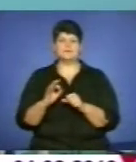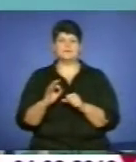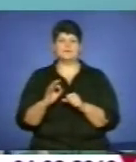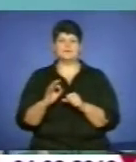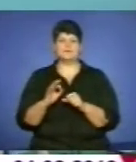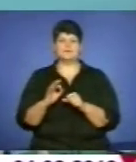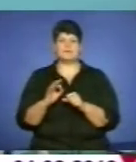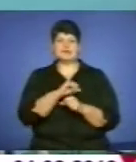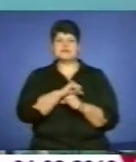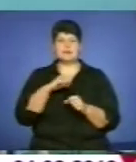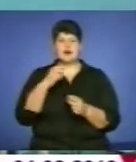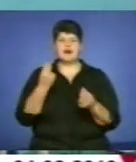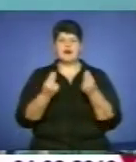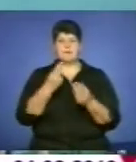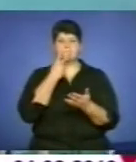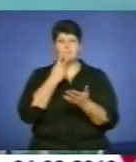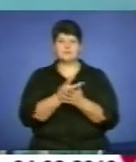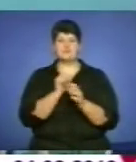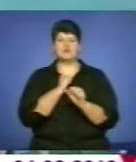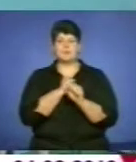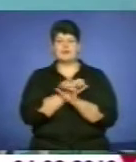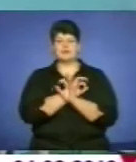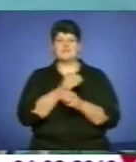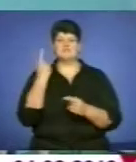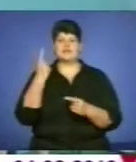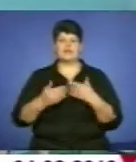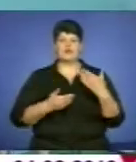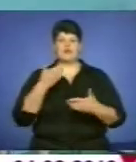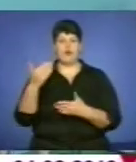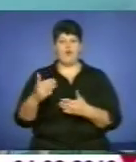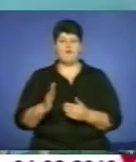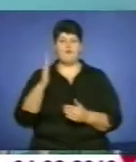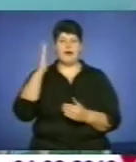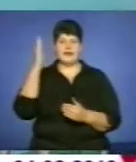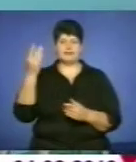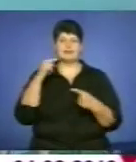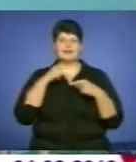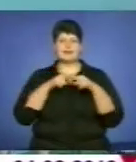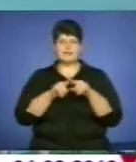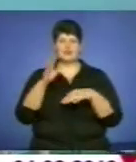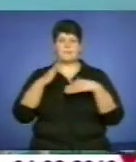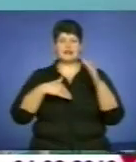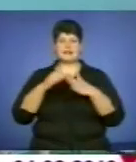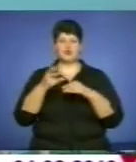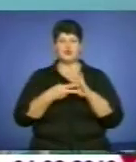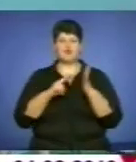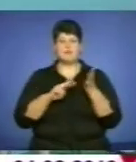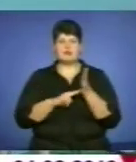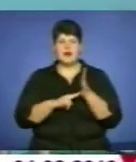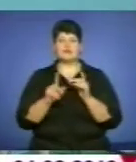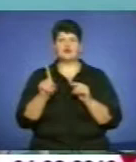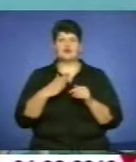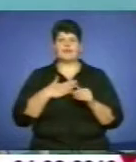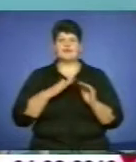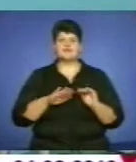І сама гра показала, що ми вже зробили ще раз великий крок вперед, як в технічному, так і тактичному плані. Що наші діти